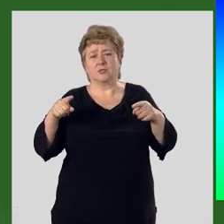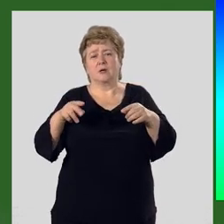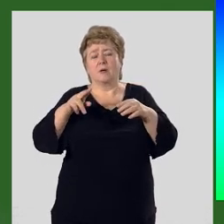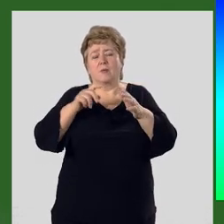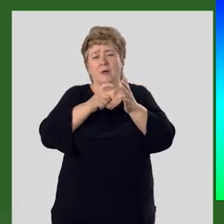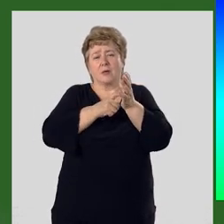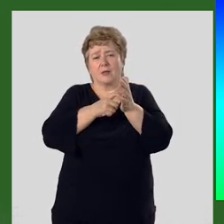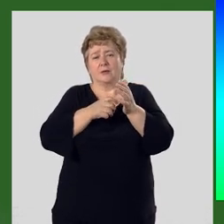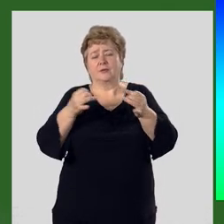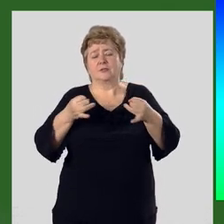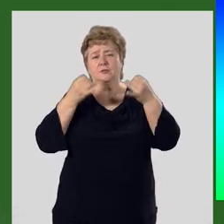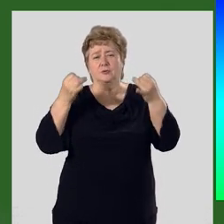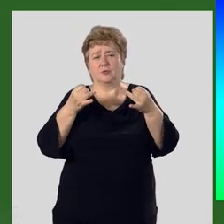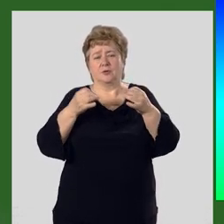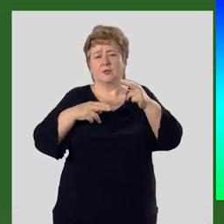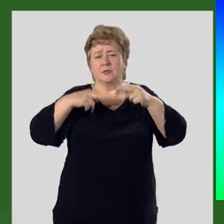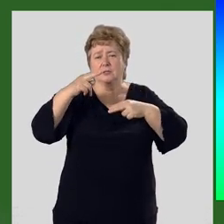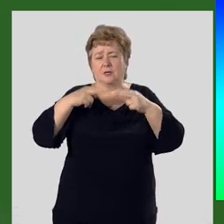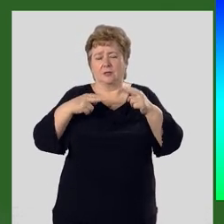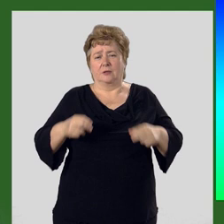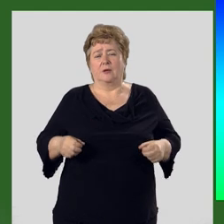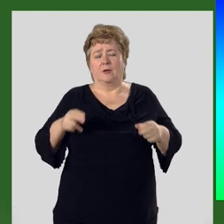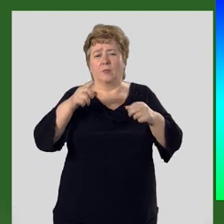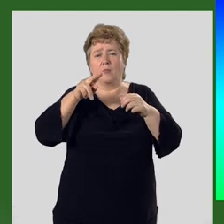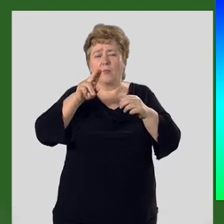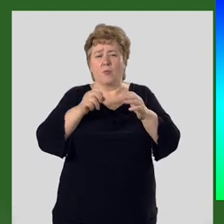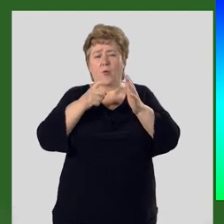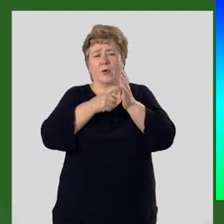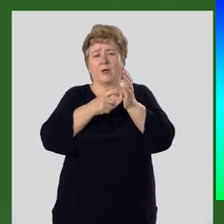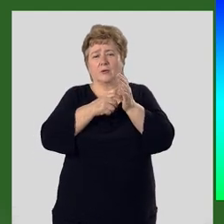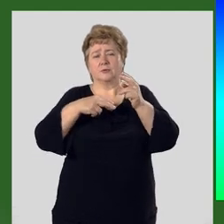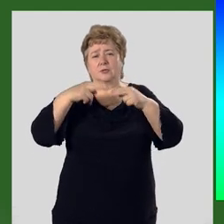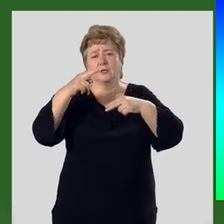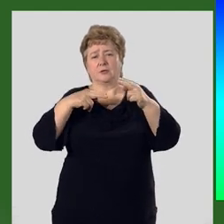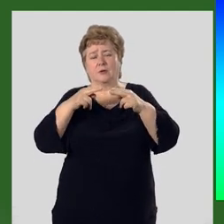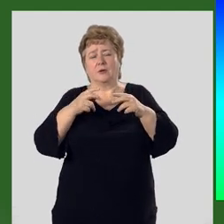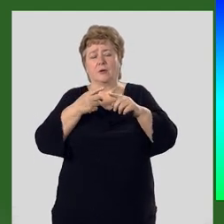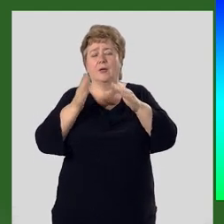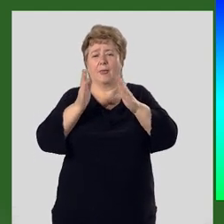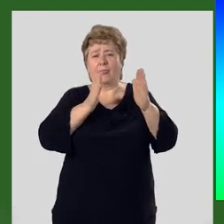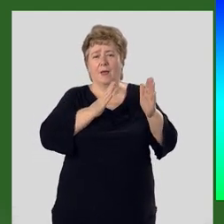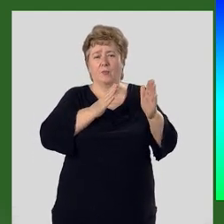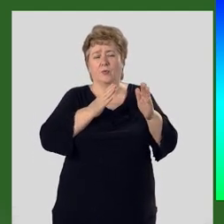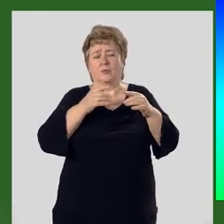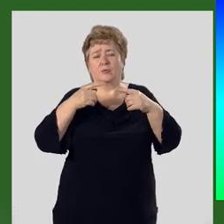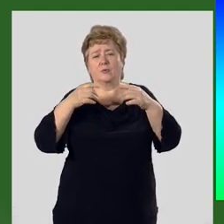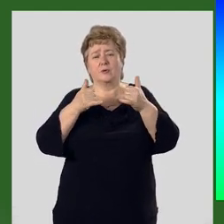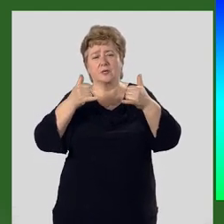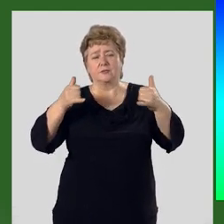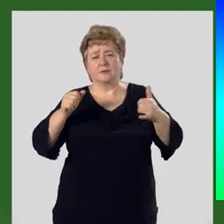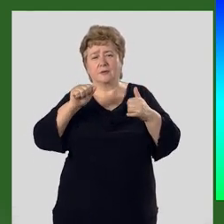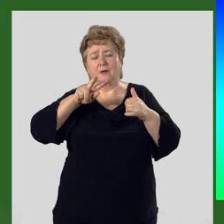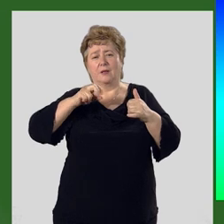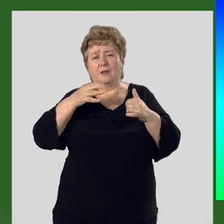геологической истории и строения. По геологическому строению и этапам развитие